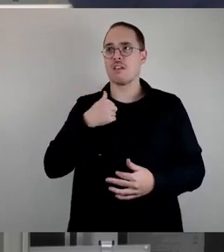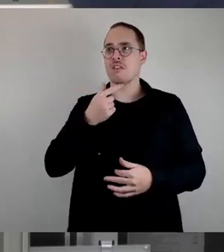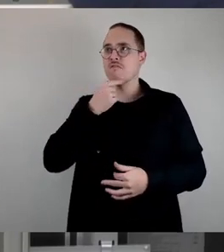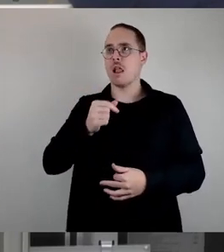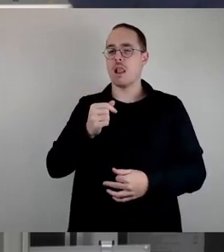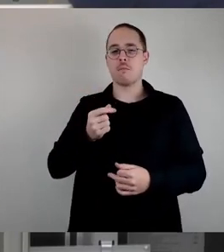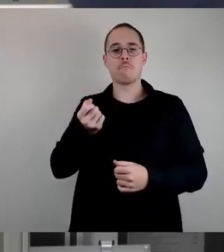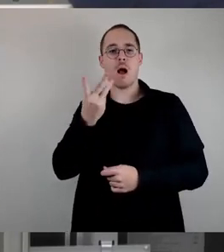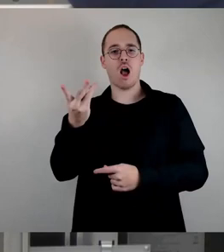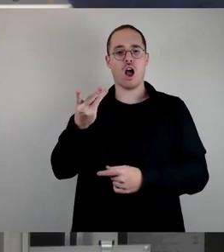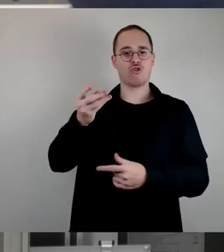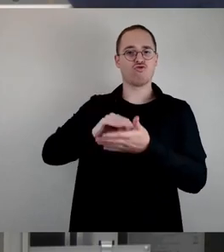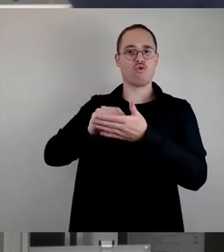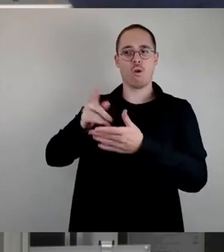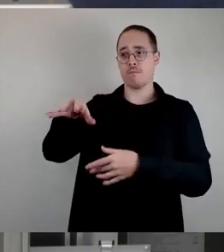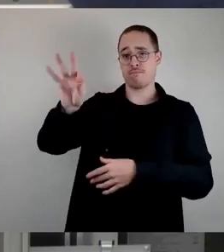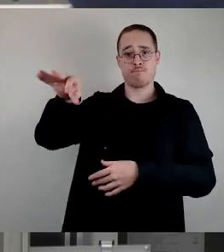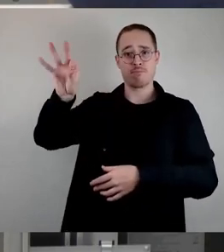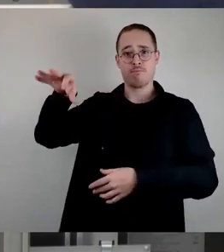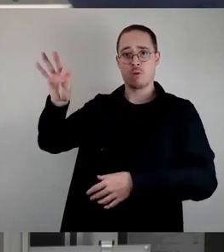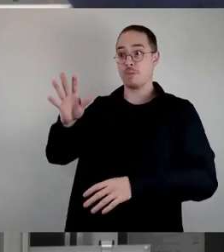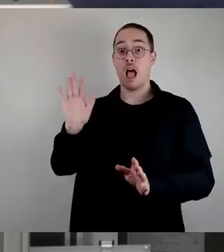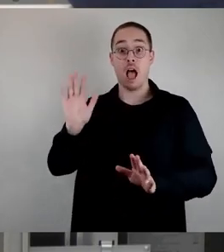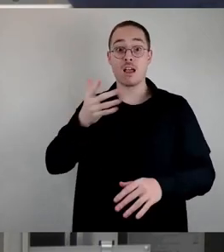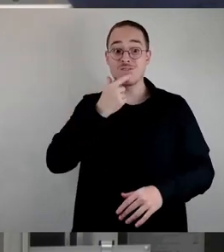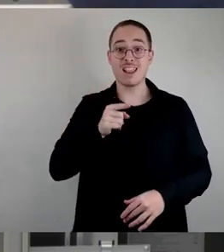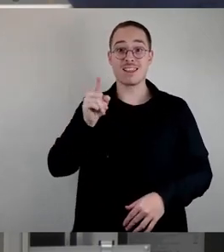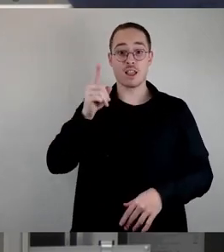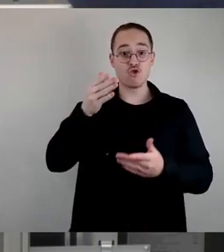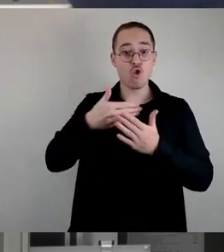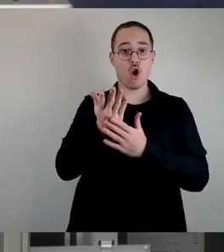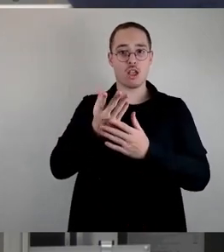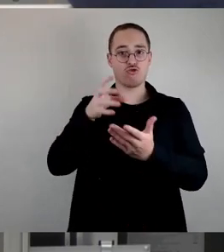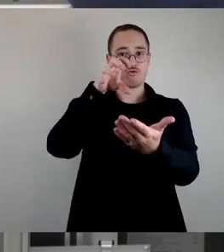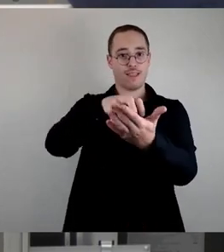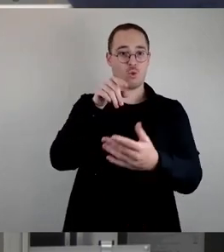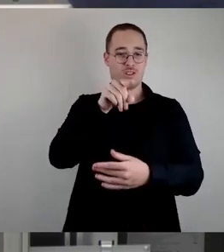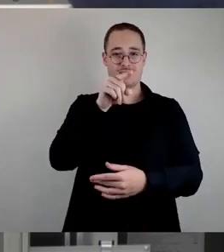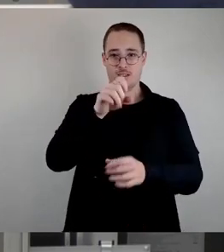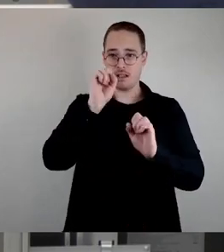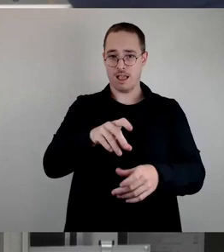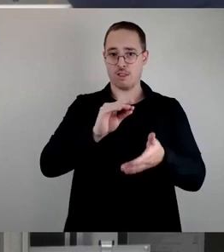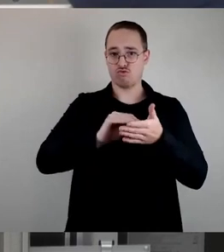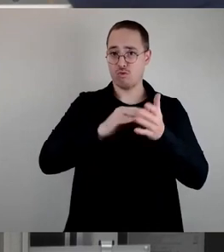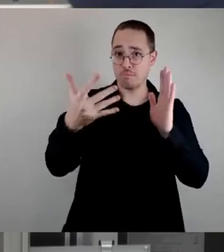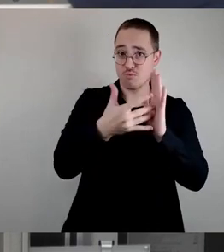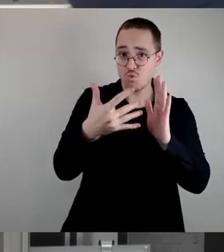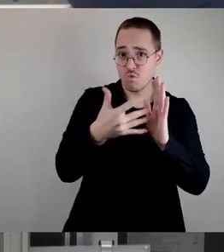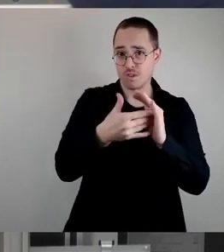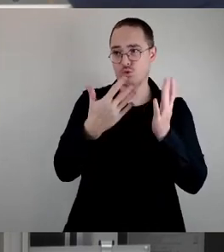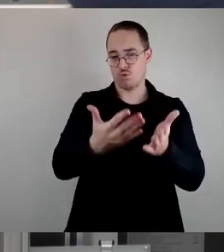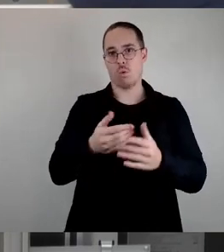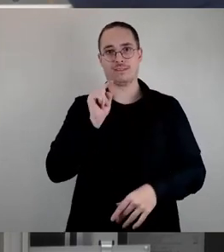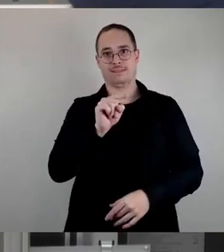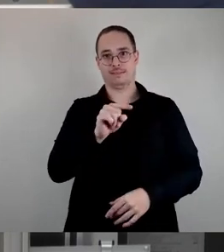ganz bewusst keine Schulen, sondern wir wollen, dass die Verwaltung sich dort auf den Weg macht. Aber nochmal zu dem Punkt Familien wollen es. Es ist gerade schon